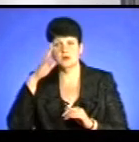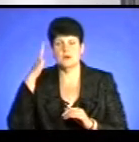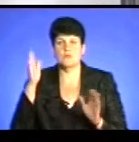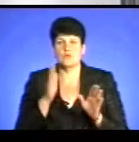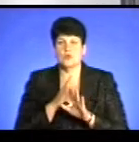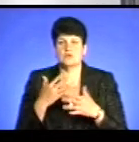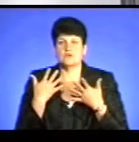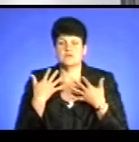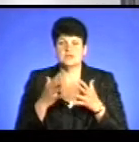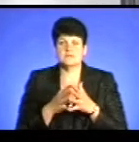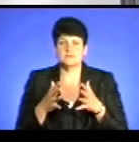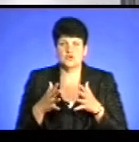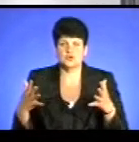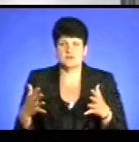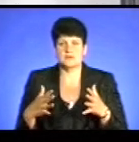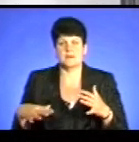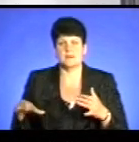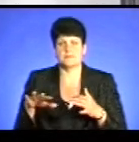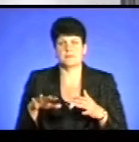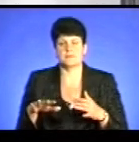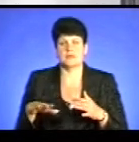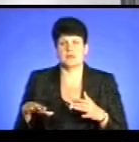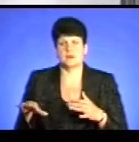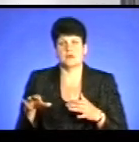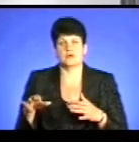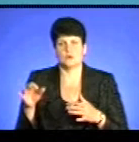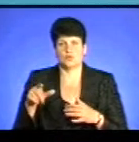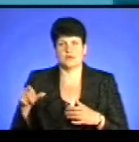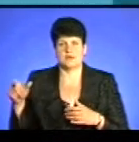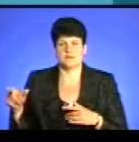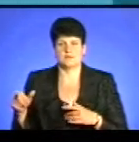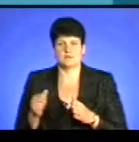побільшало на місцевих пляжах людей. Пропоную переглянути відеоматеріал.